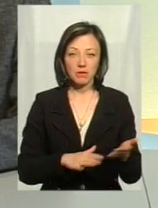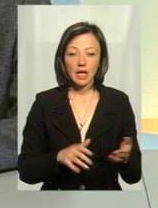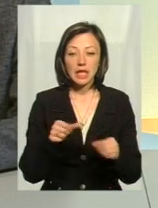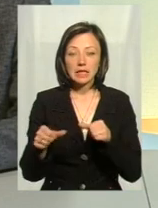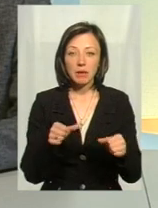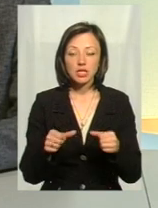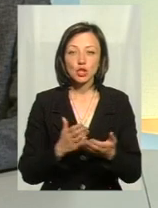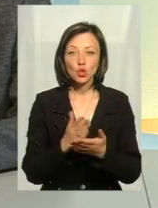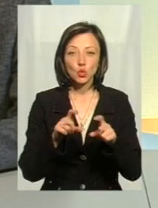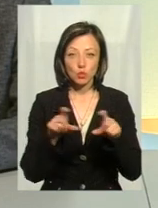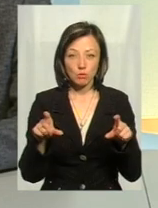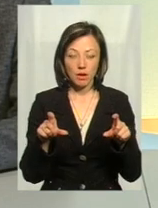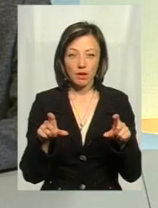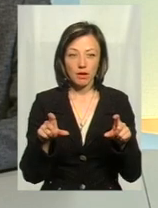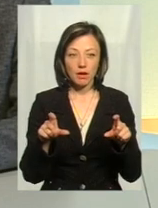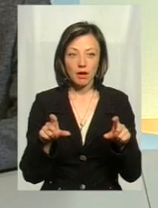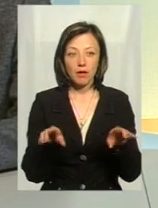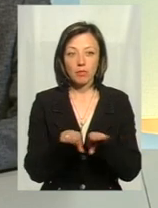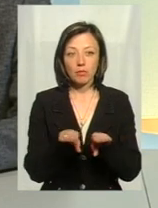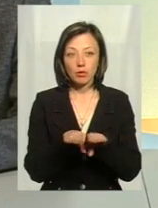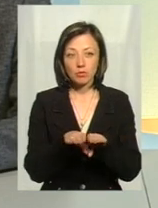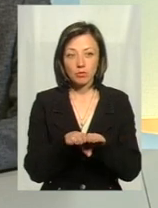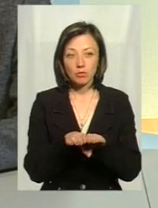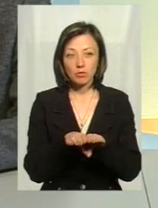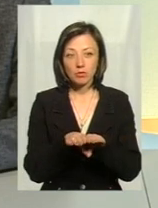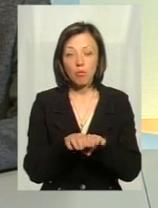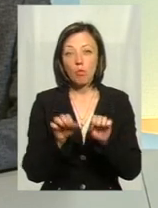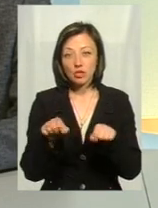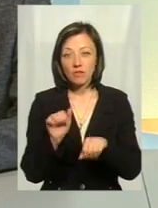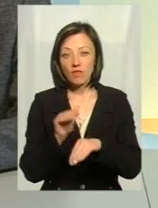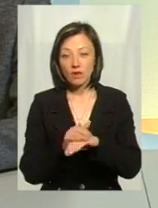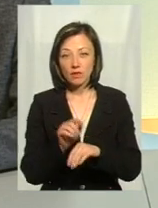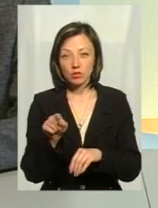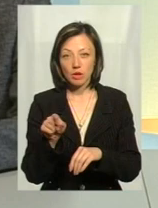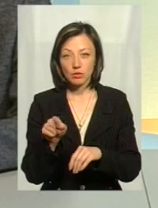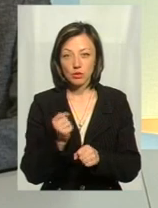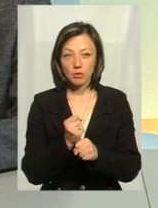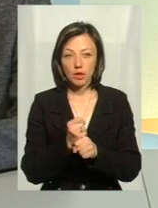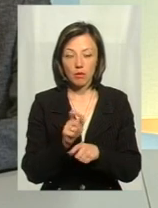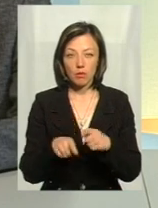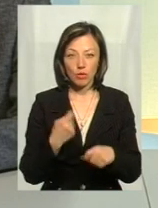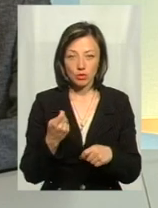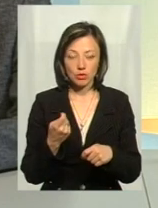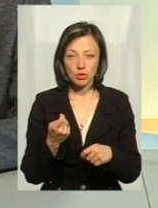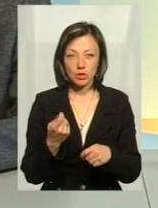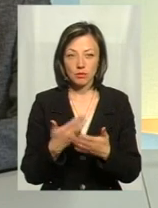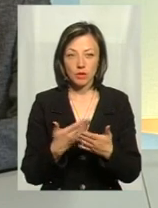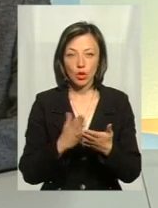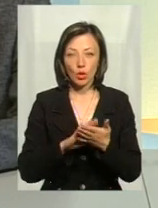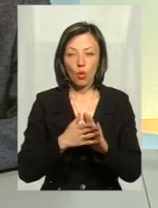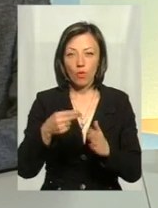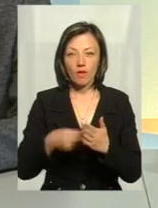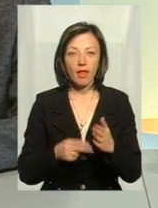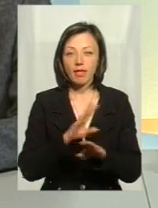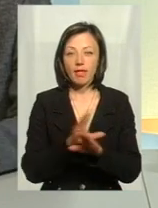диспетчерська служба, як би, вроде би, можливо виявити, те, що вона там зробила порушення, заключила там, наприклад, договір